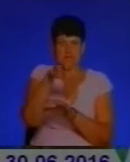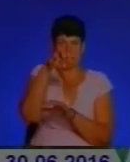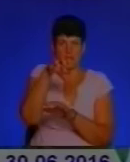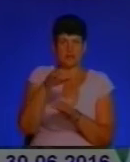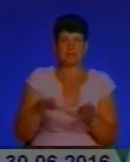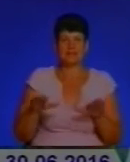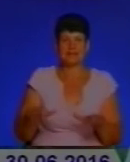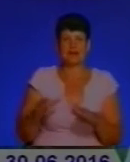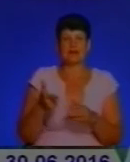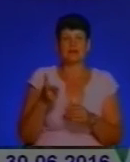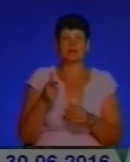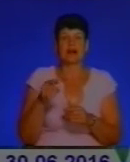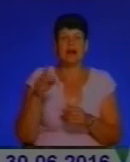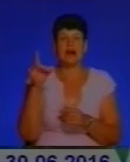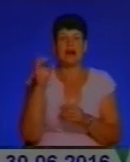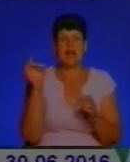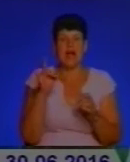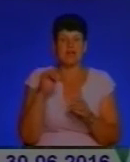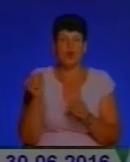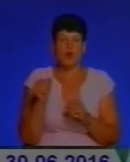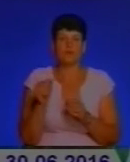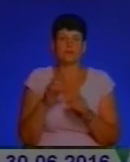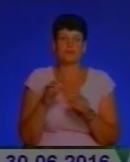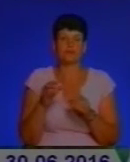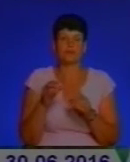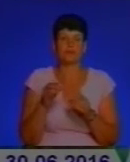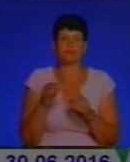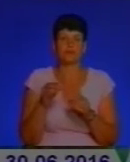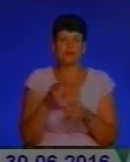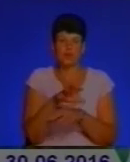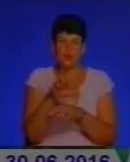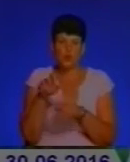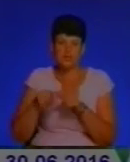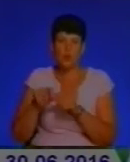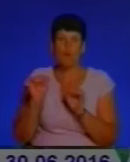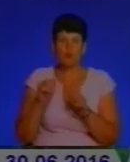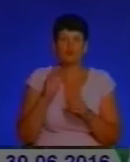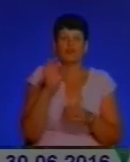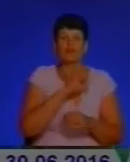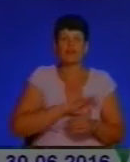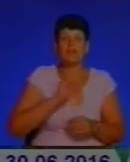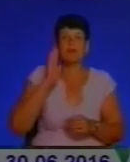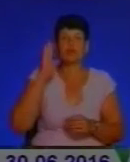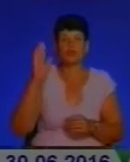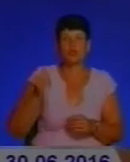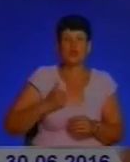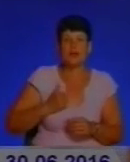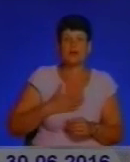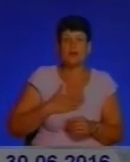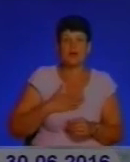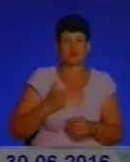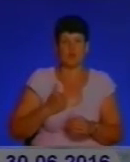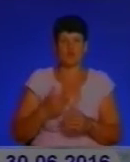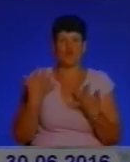гідрологічні дослідження, радіометричні дослідження, вони можуть бути використані в майбутньому солдатами нашої армії. Вже три